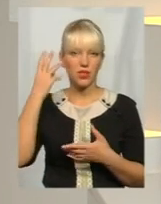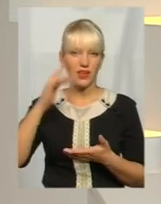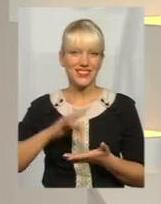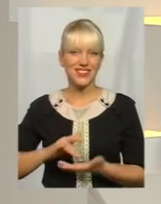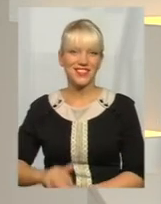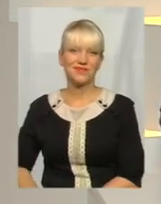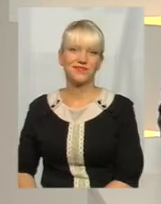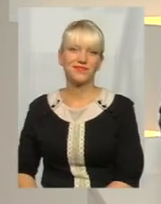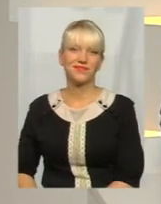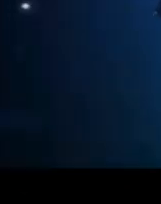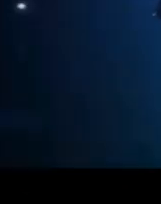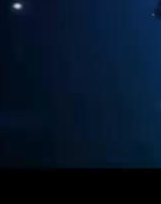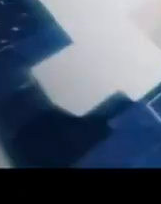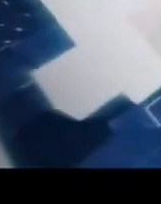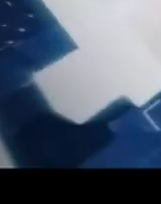Центр».